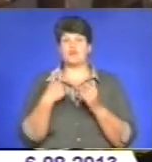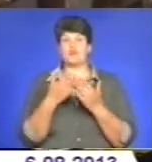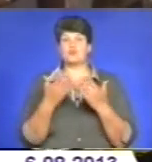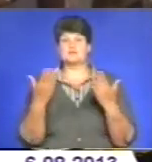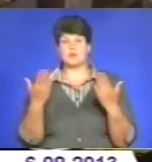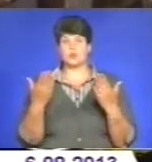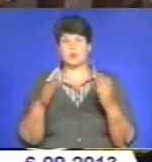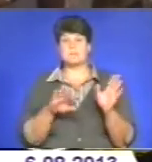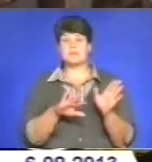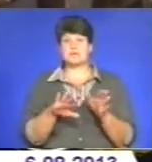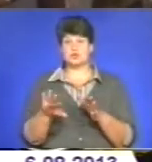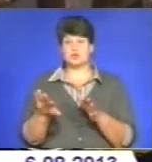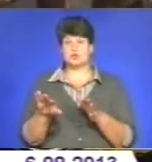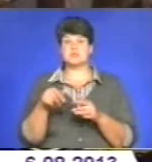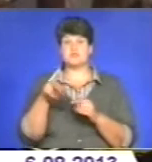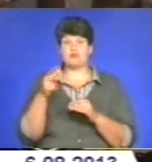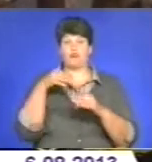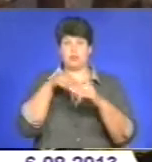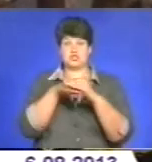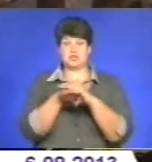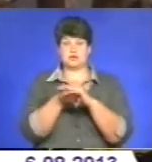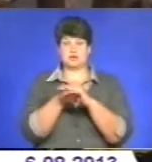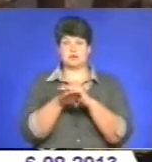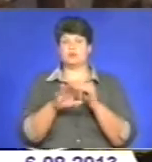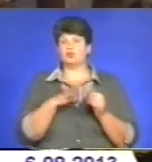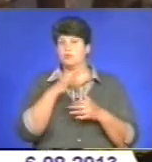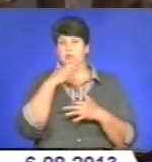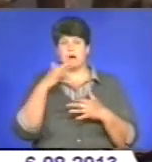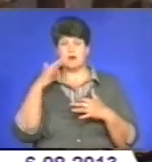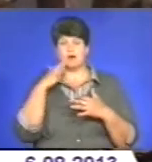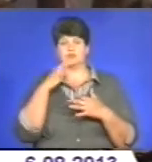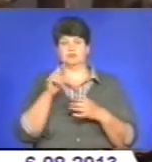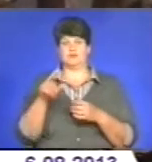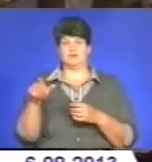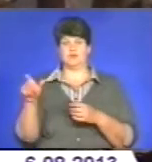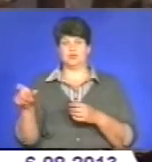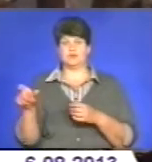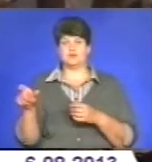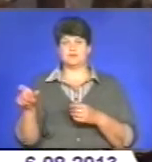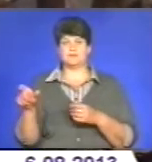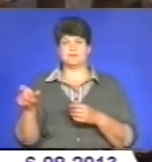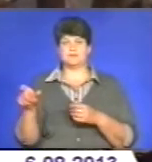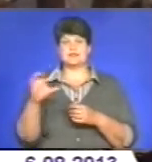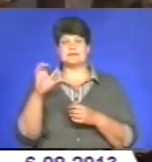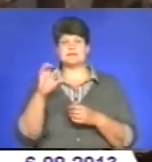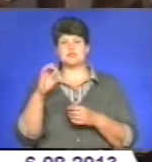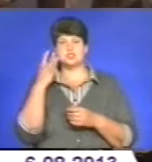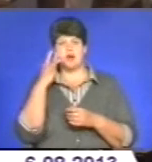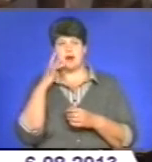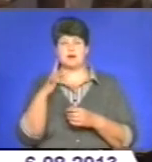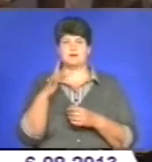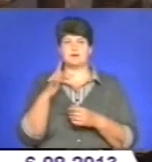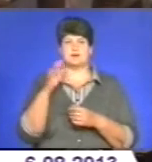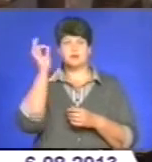після цього пішли до печери. Там було досить багато відвідувачів з США, Германії,